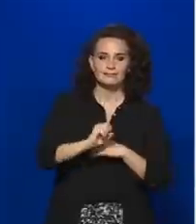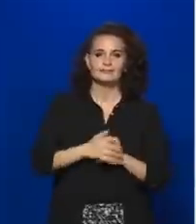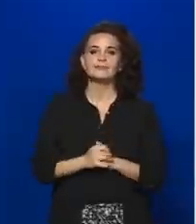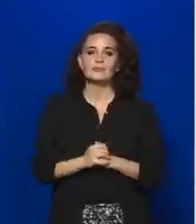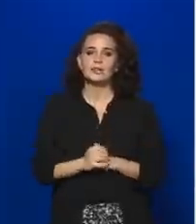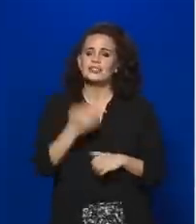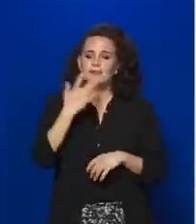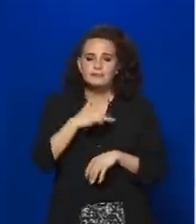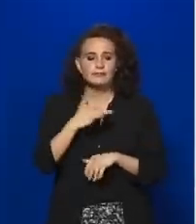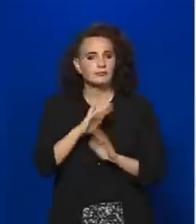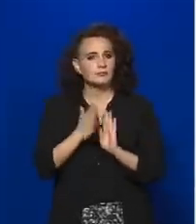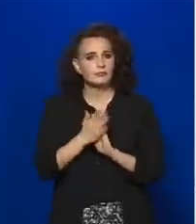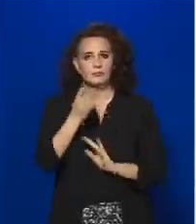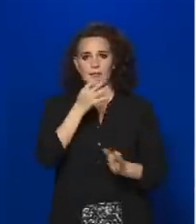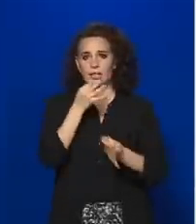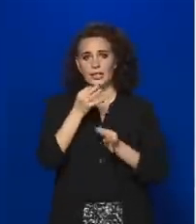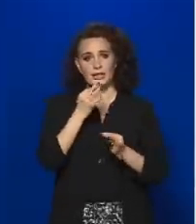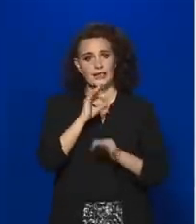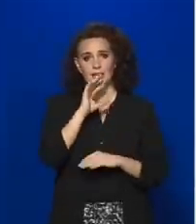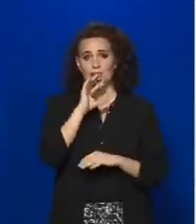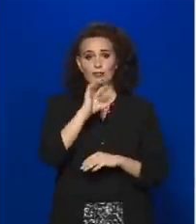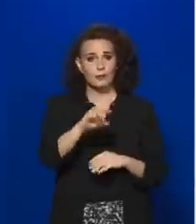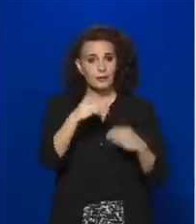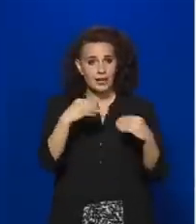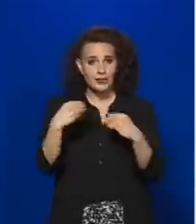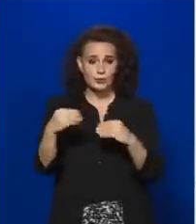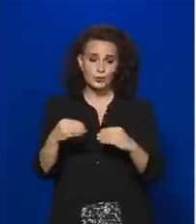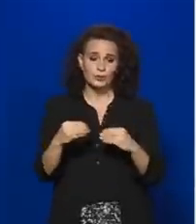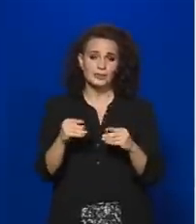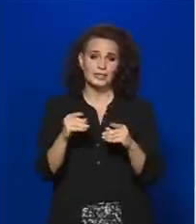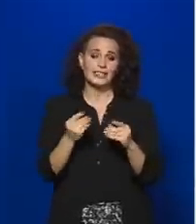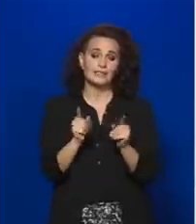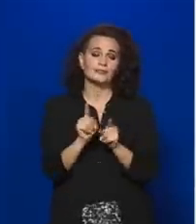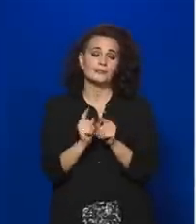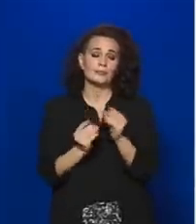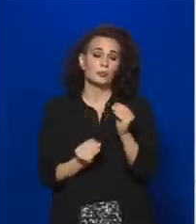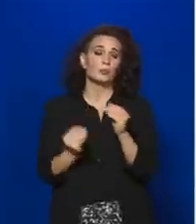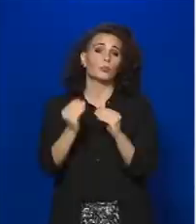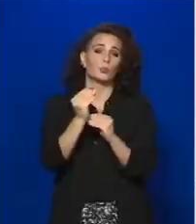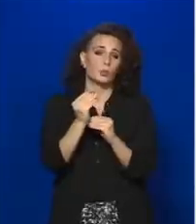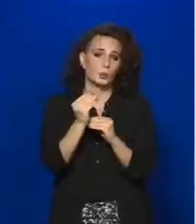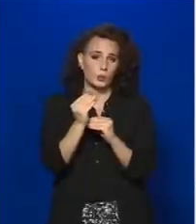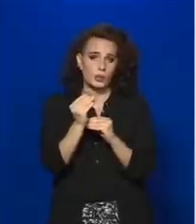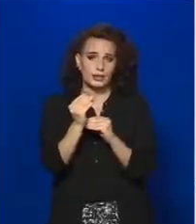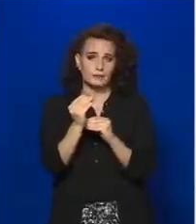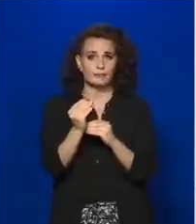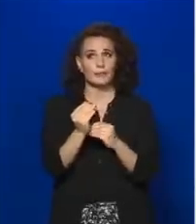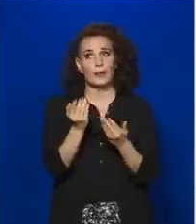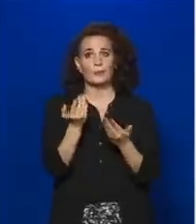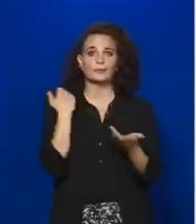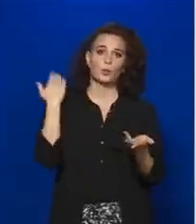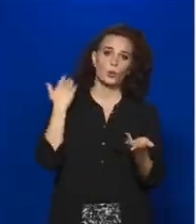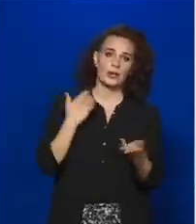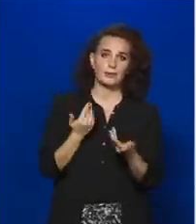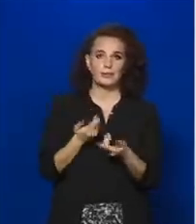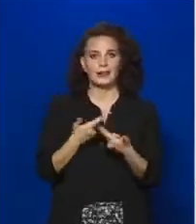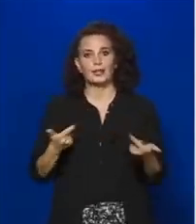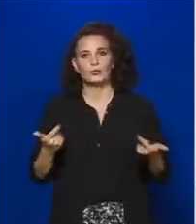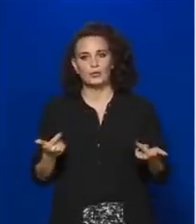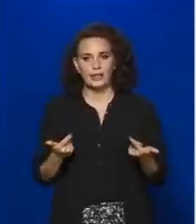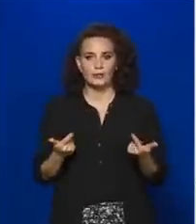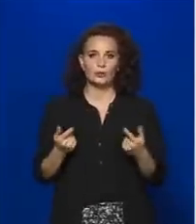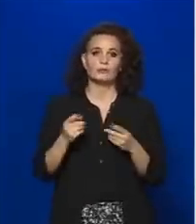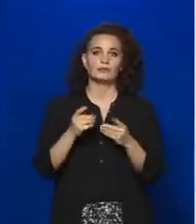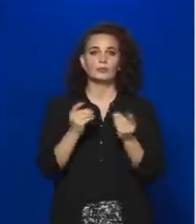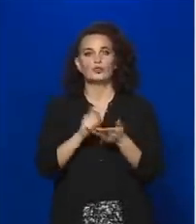megválaszolni, és ebben a formában is pótolni azt a korábban adott lehetőséget, hogy itt újságírók